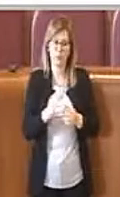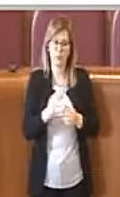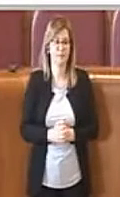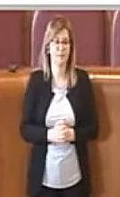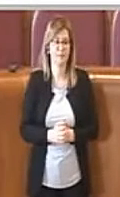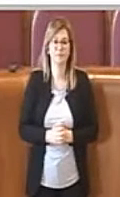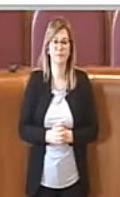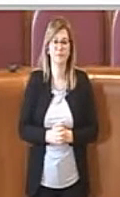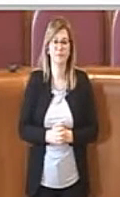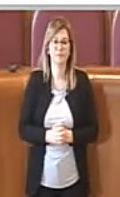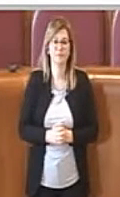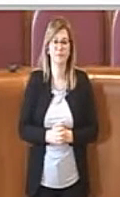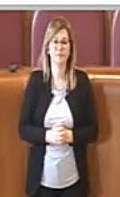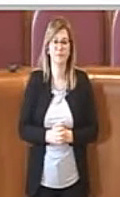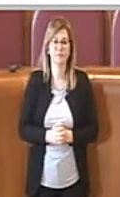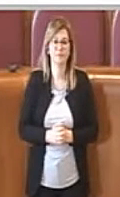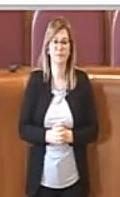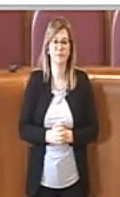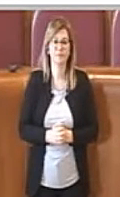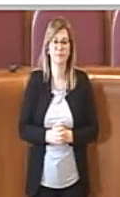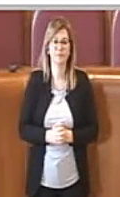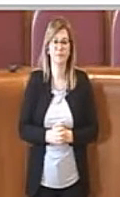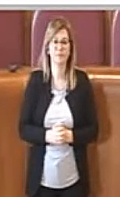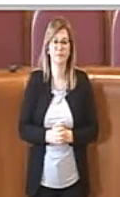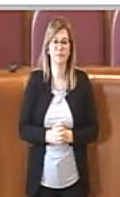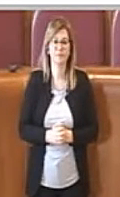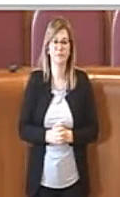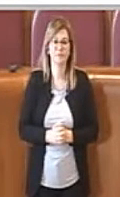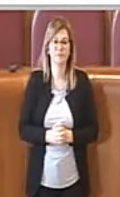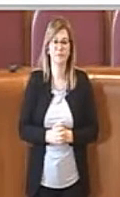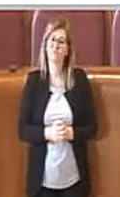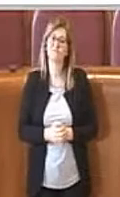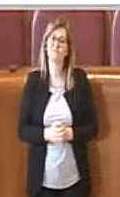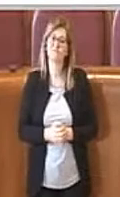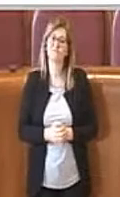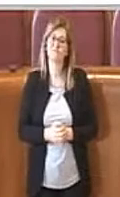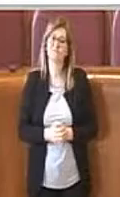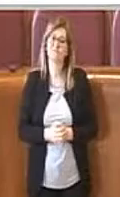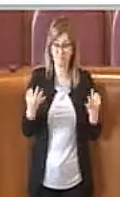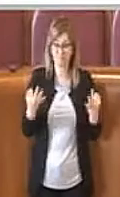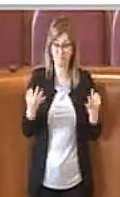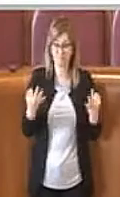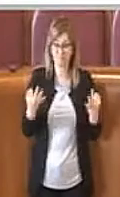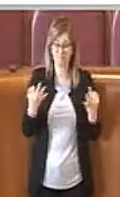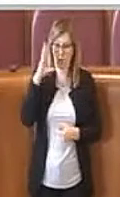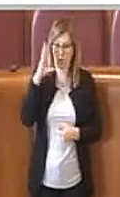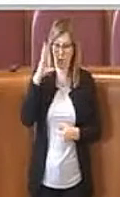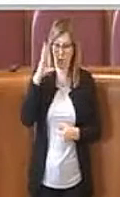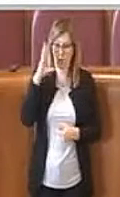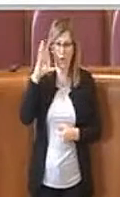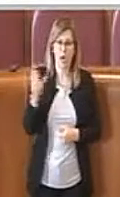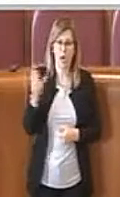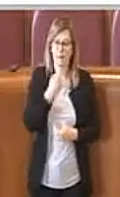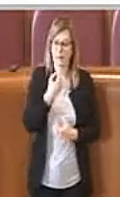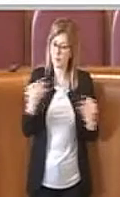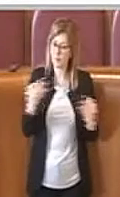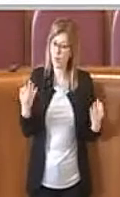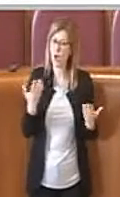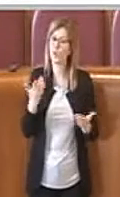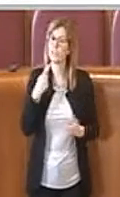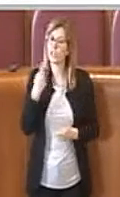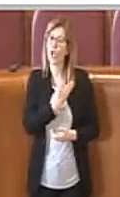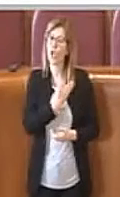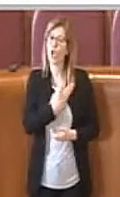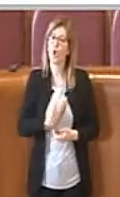Grazie Presidente, sì io comprendo quello che dice il consigliere